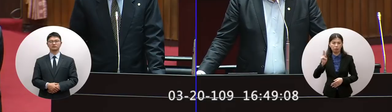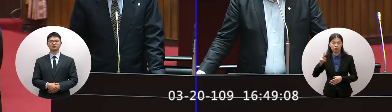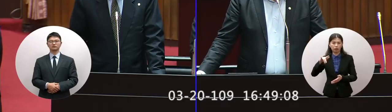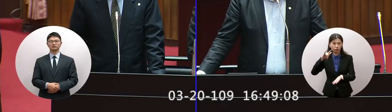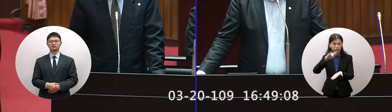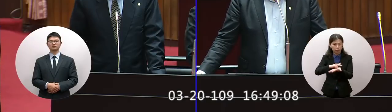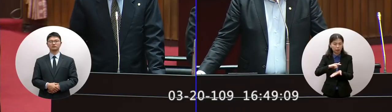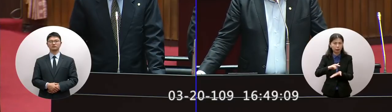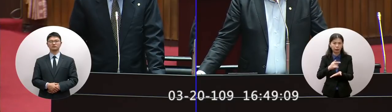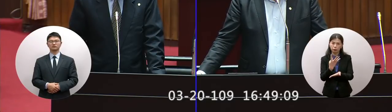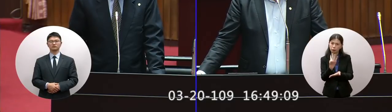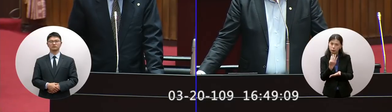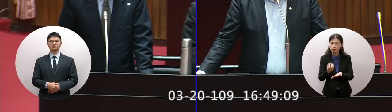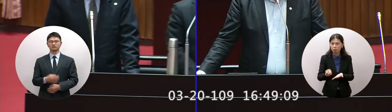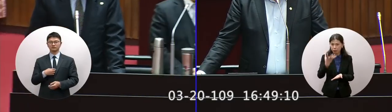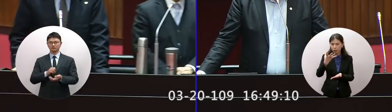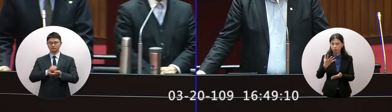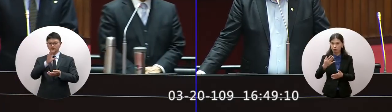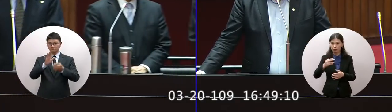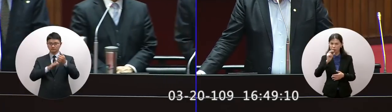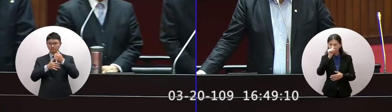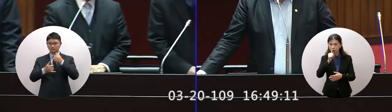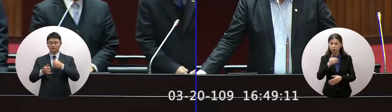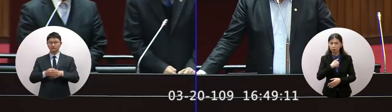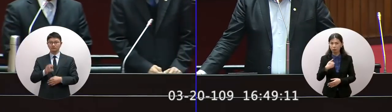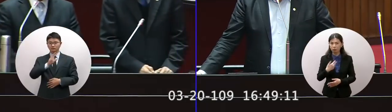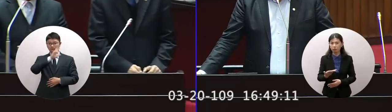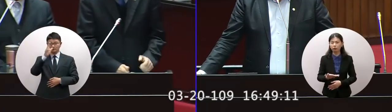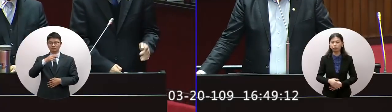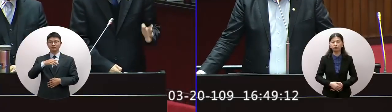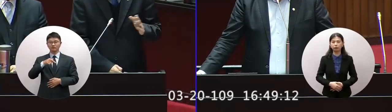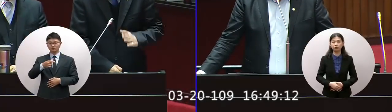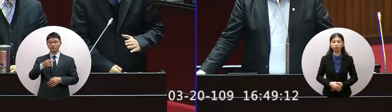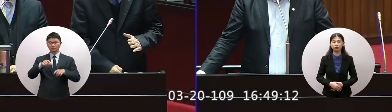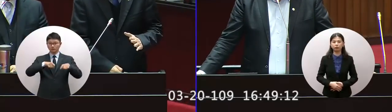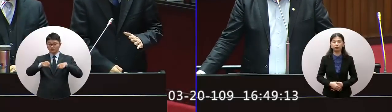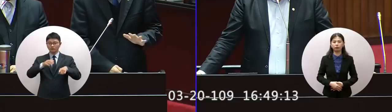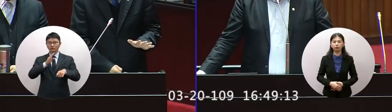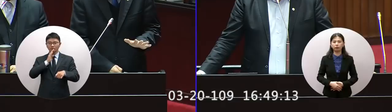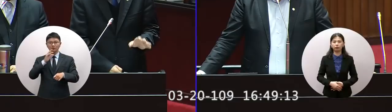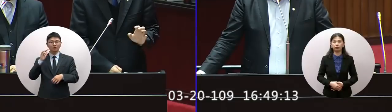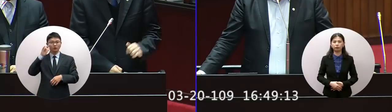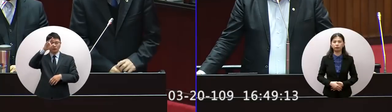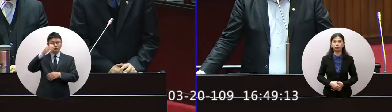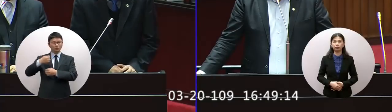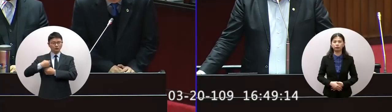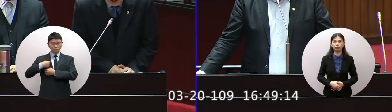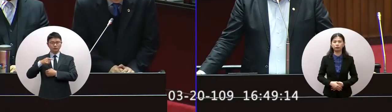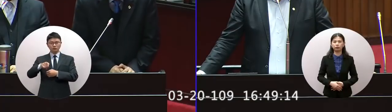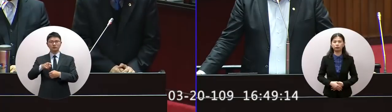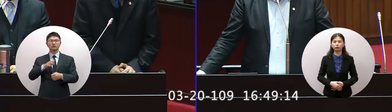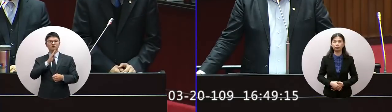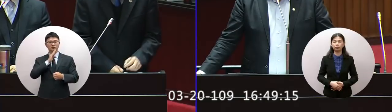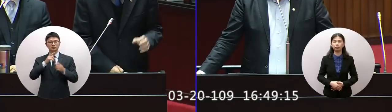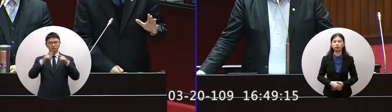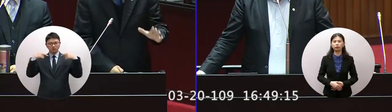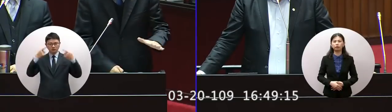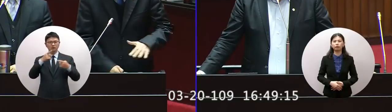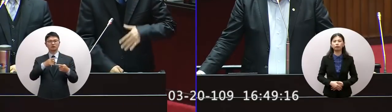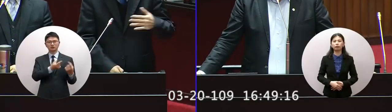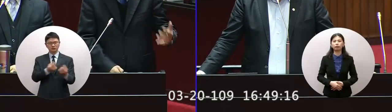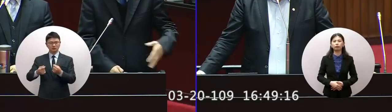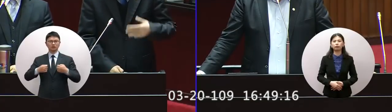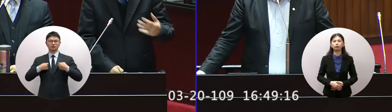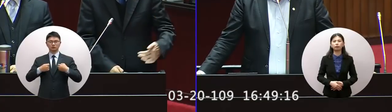可不可以考量跟委員報告天驅的計劃是空軍聯度的計劃它就是一個戰備訓練它